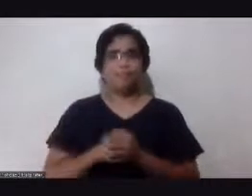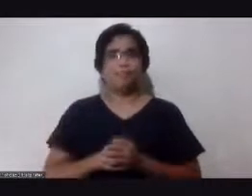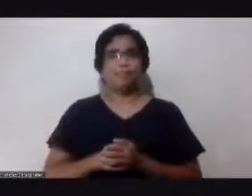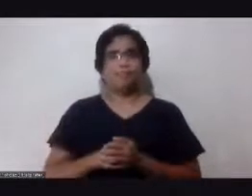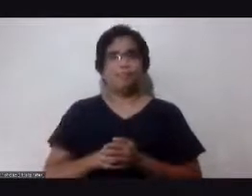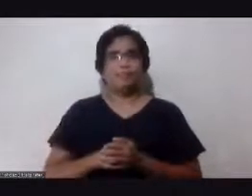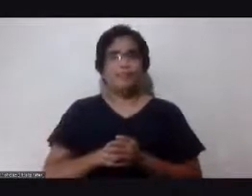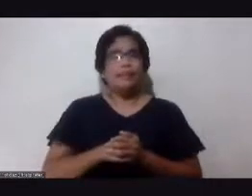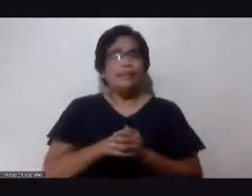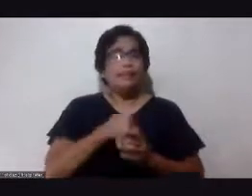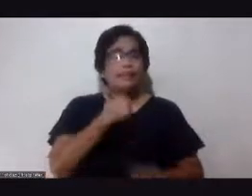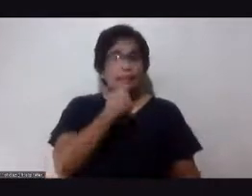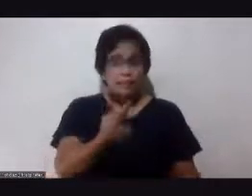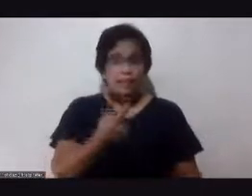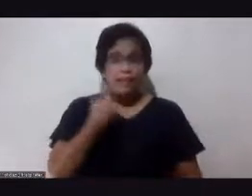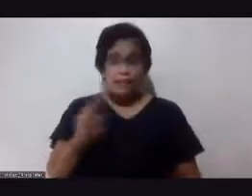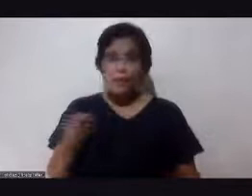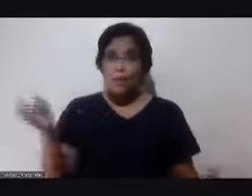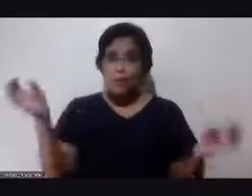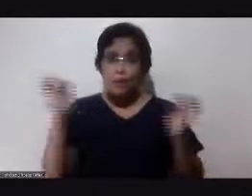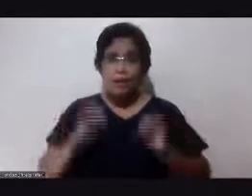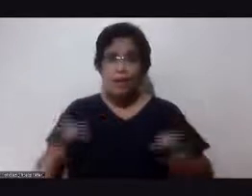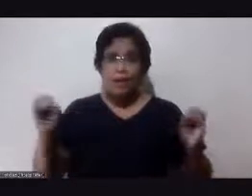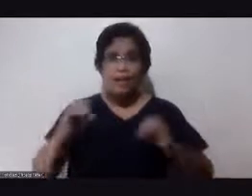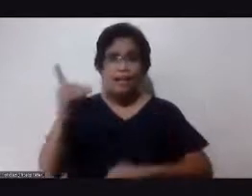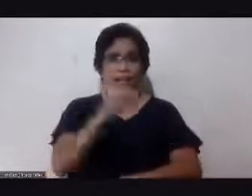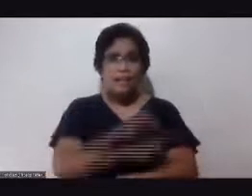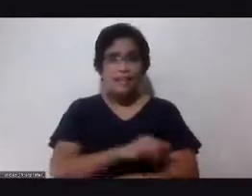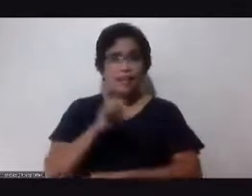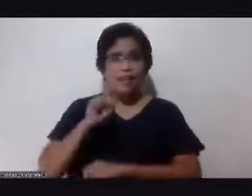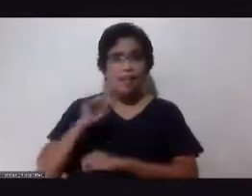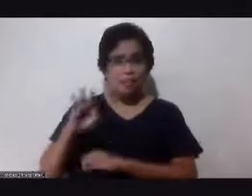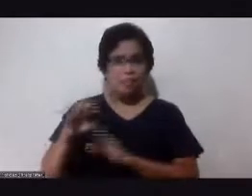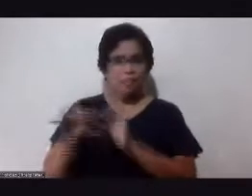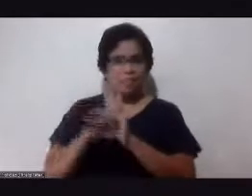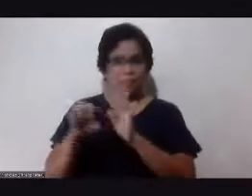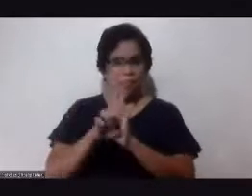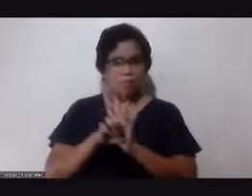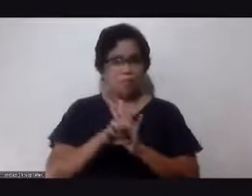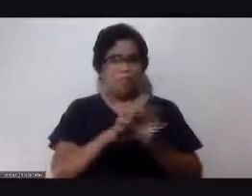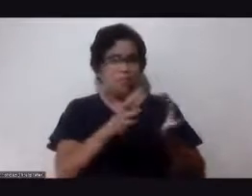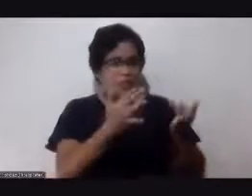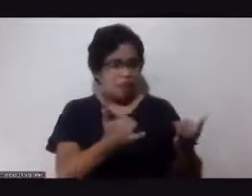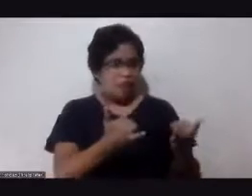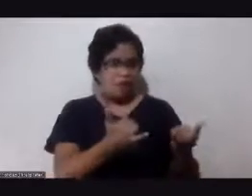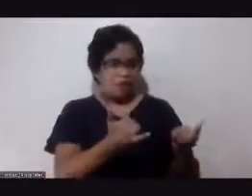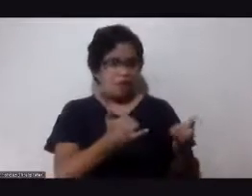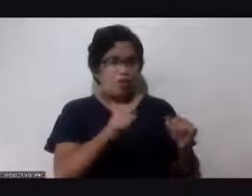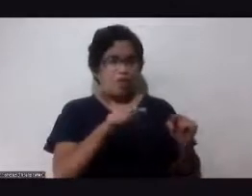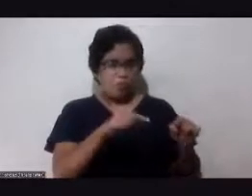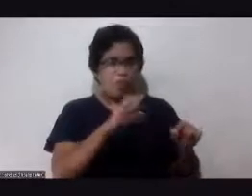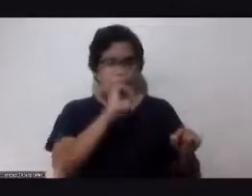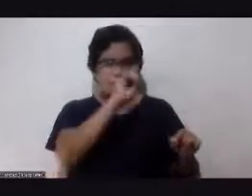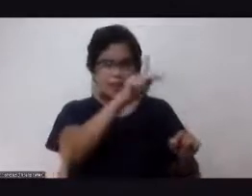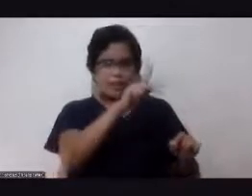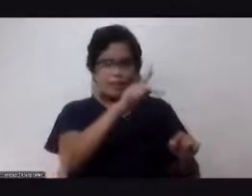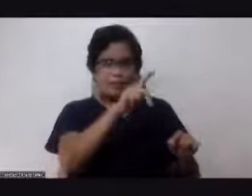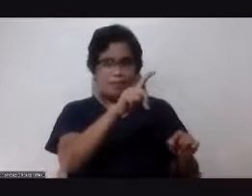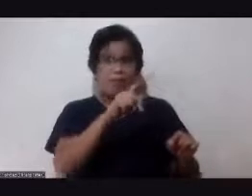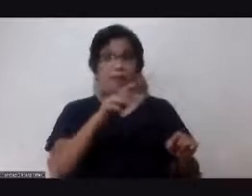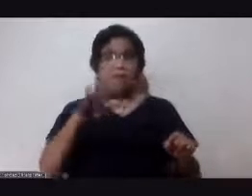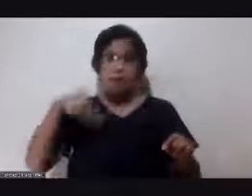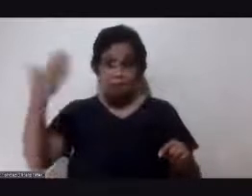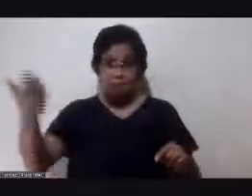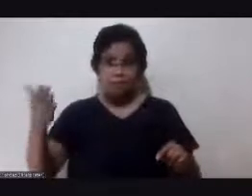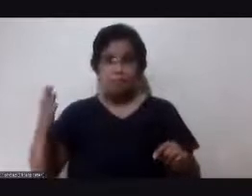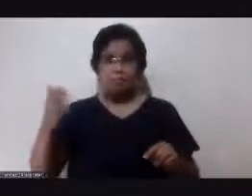day off. Walang day off yung ngayong araw pwede akong mabuti, bukas pwede akong masama, makalawa pwede